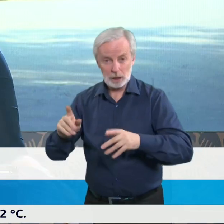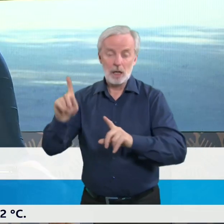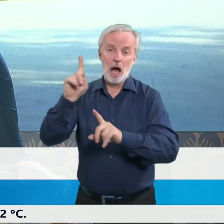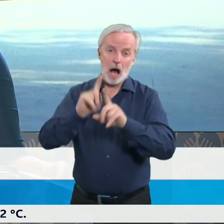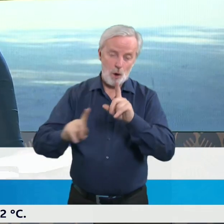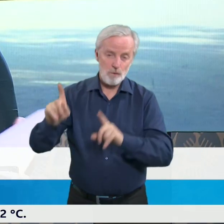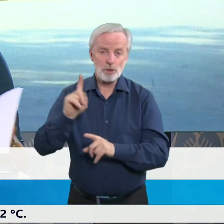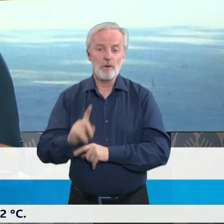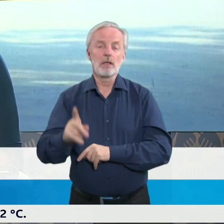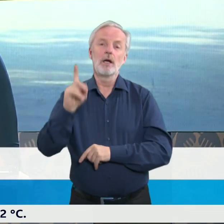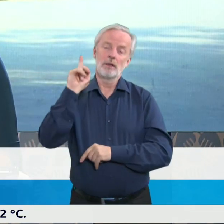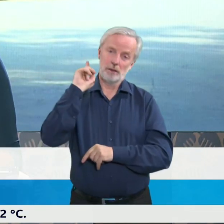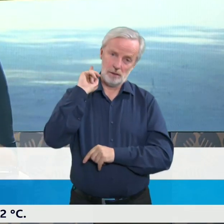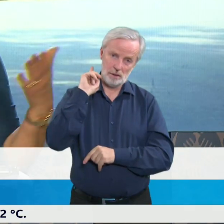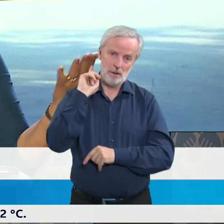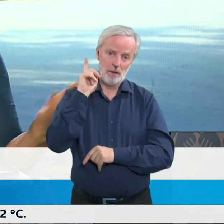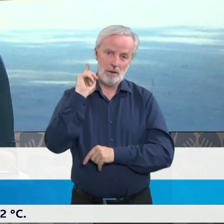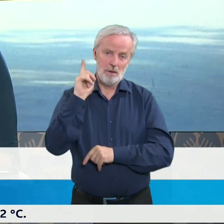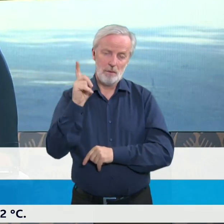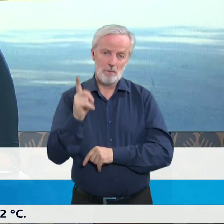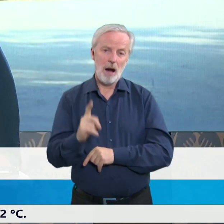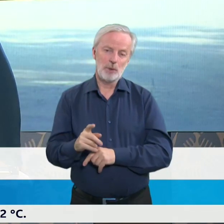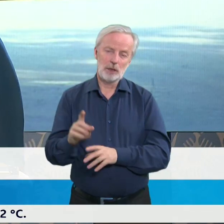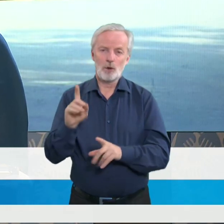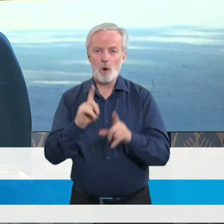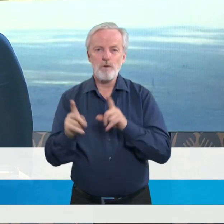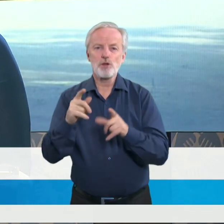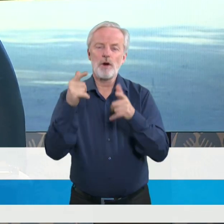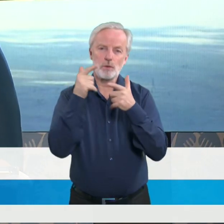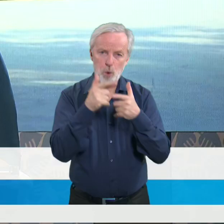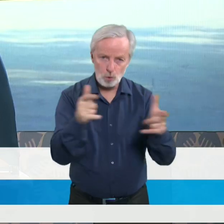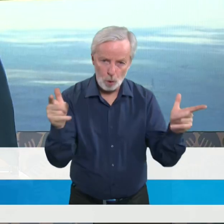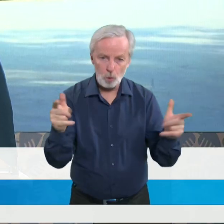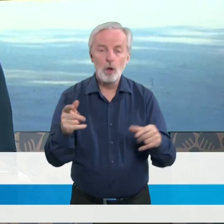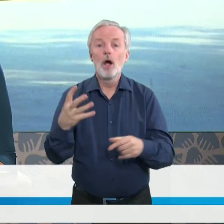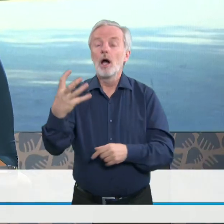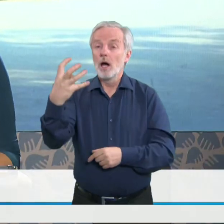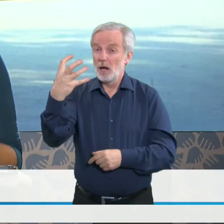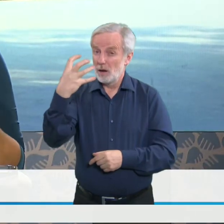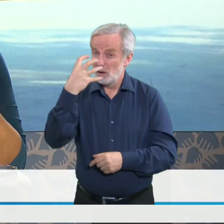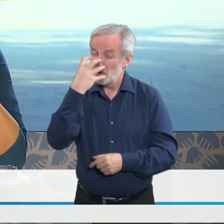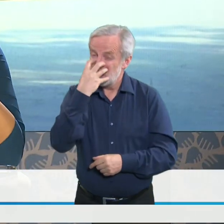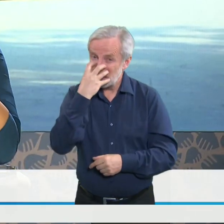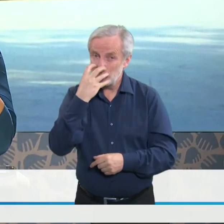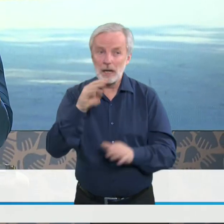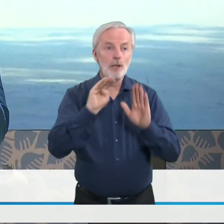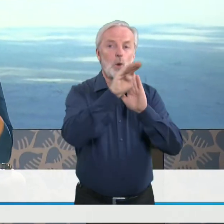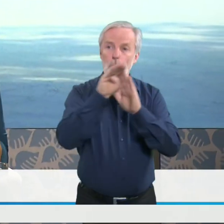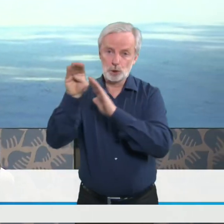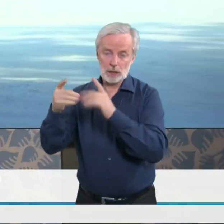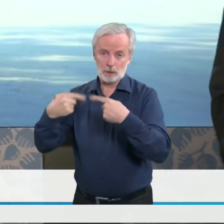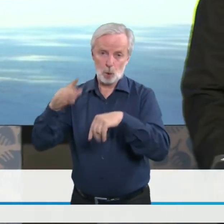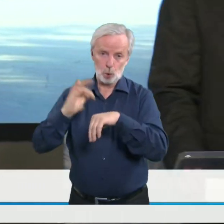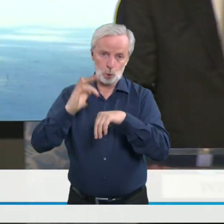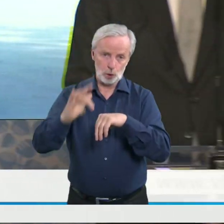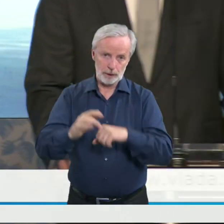nezvážila a nezajistila. Já doplním, paní ministrní, jenom k tomu, co